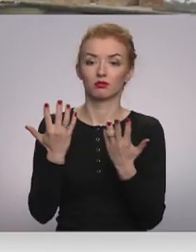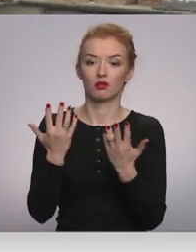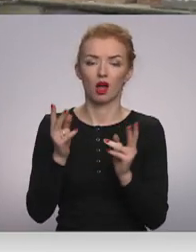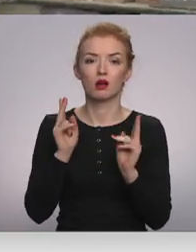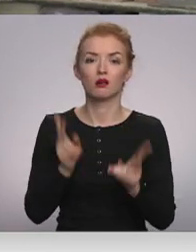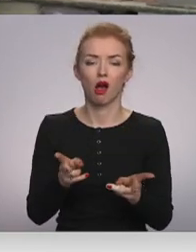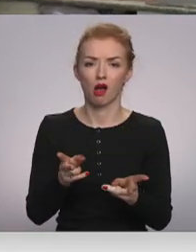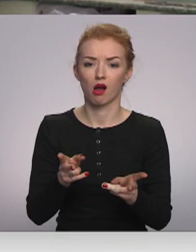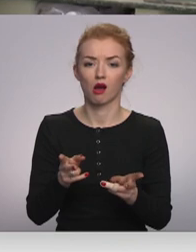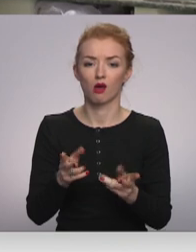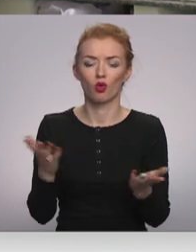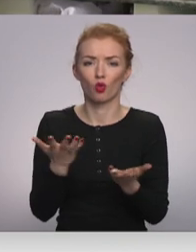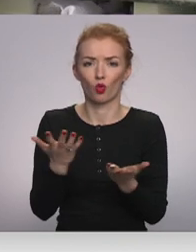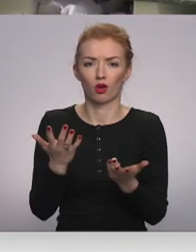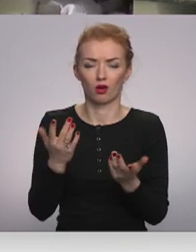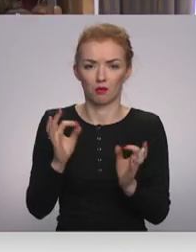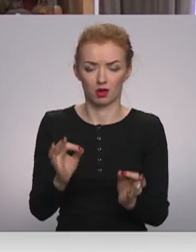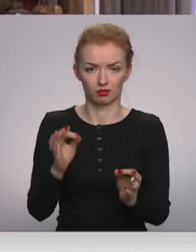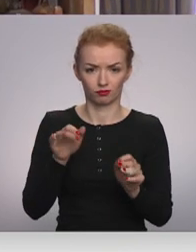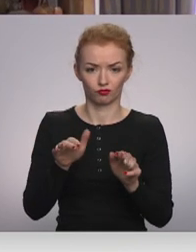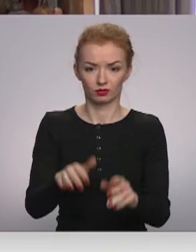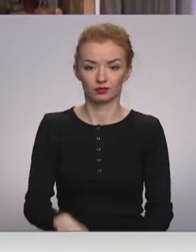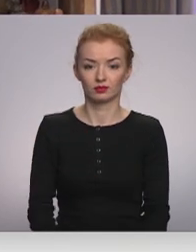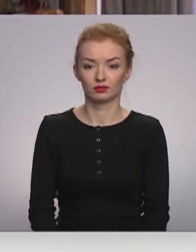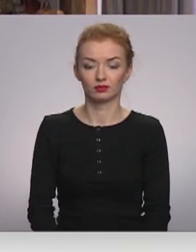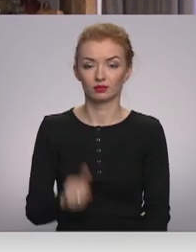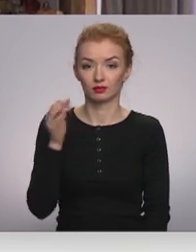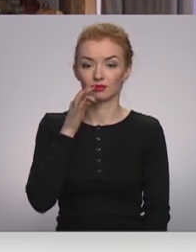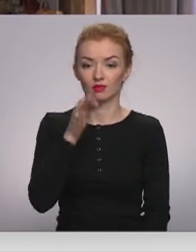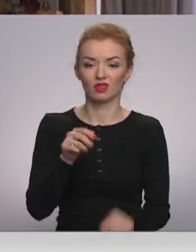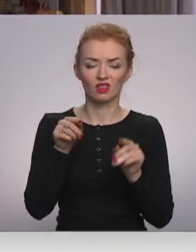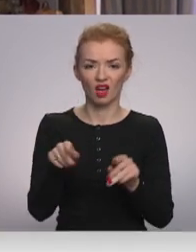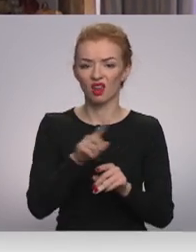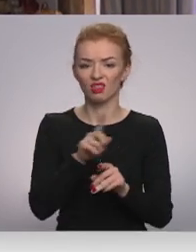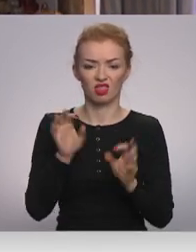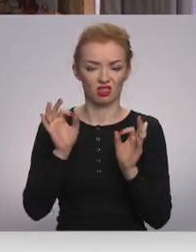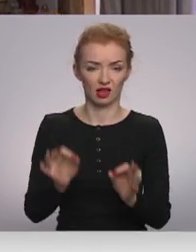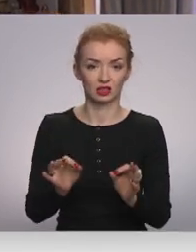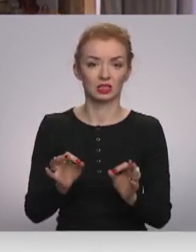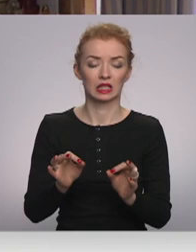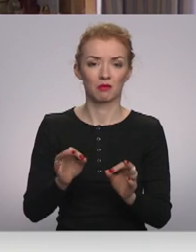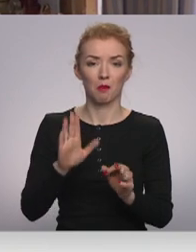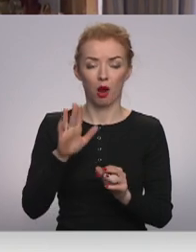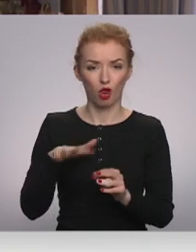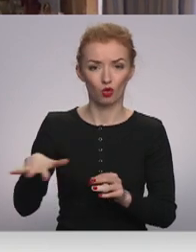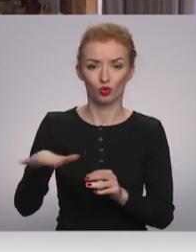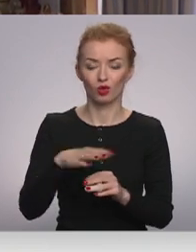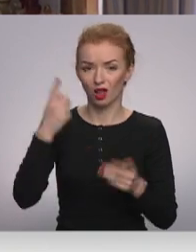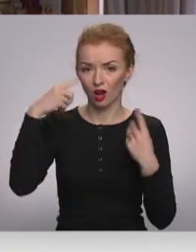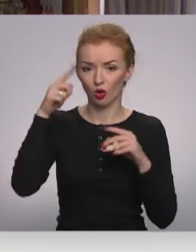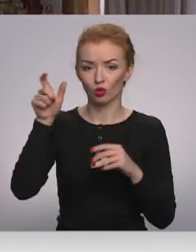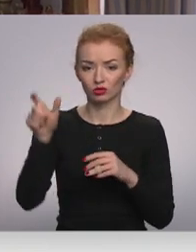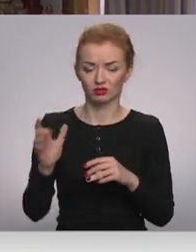Kā tas tehniski, kura ir loģika notiksies? Man šķiet tā ir tiešām netaisnība, jo baldonai radošie cilvēki ir ļoti